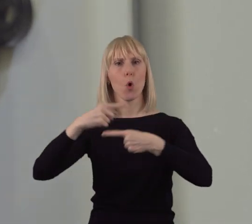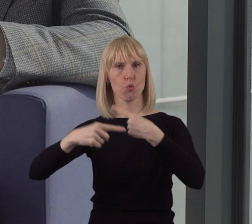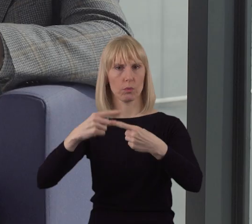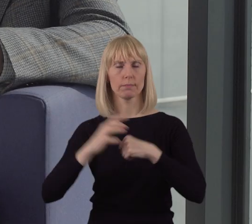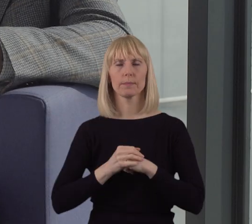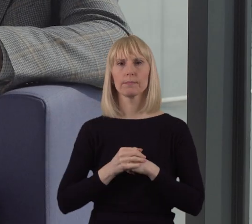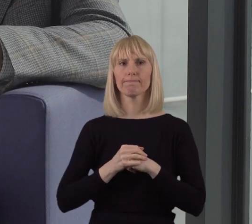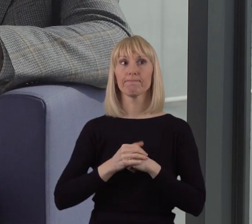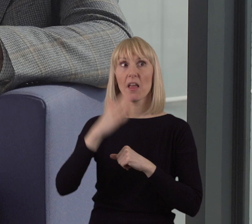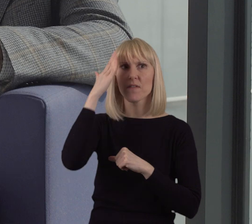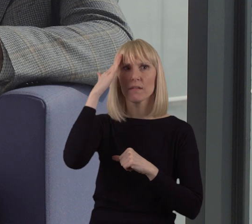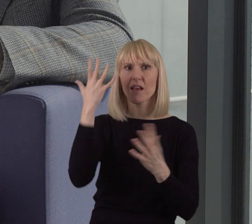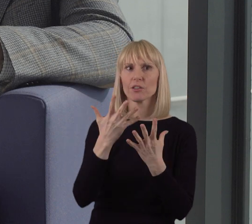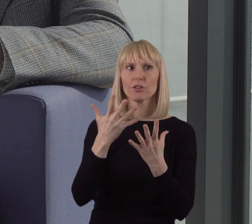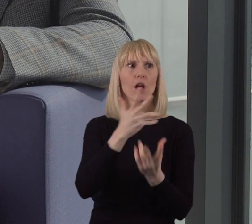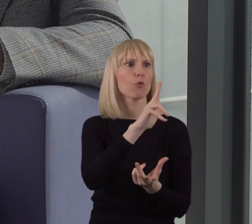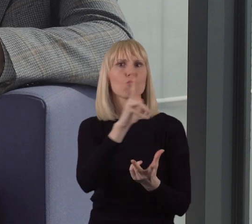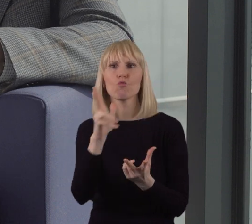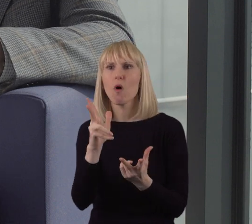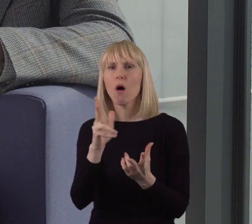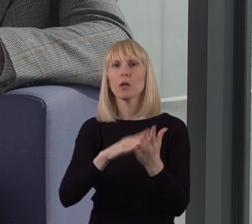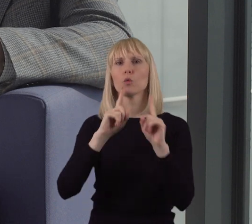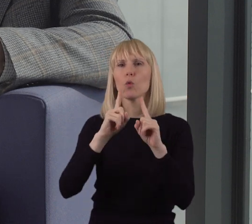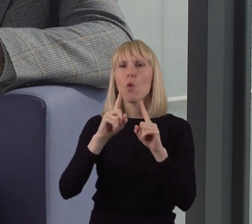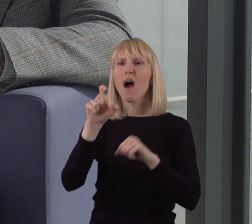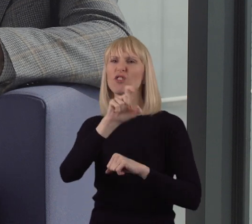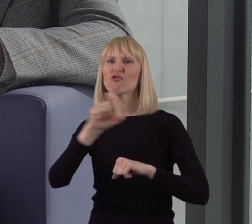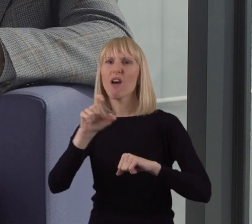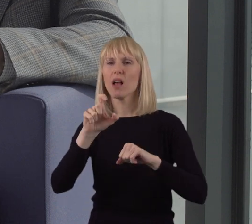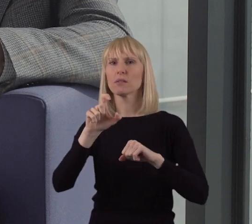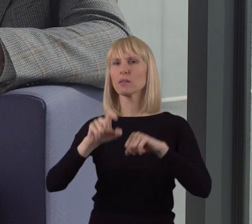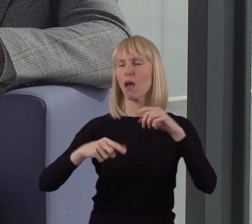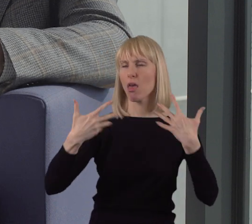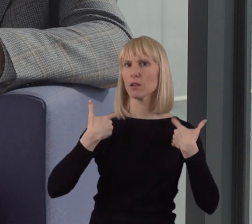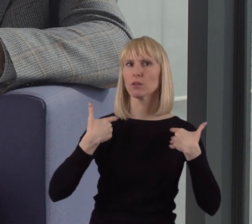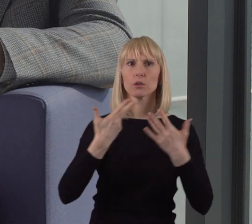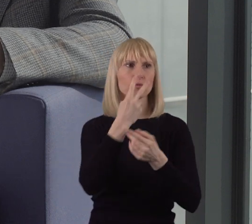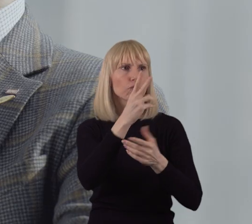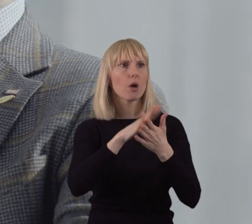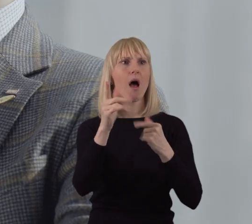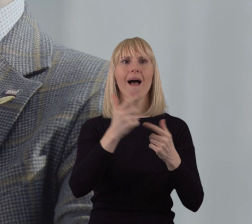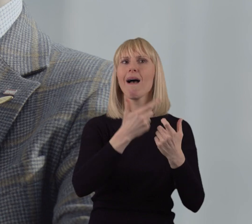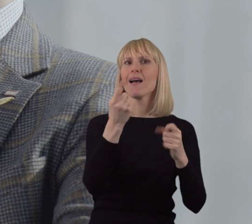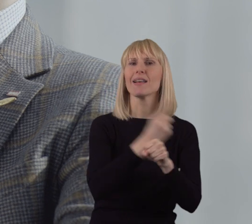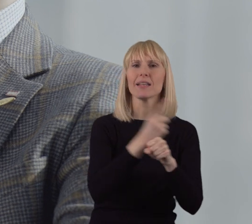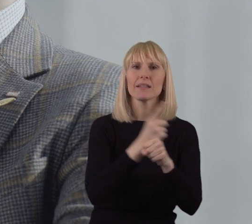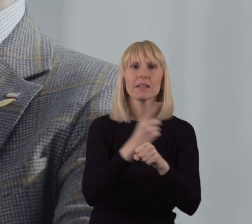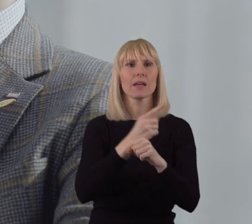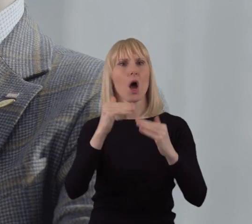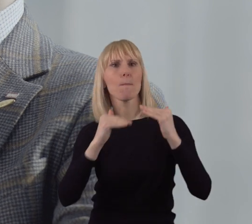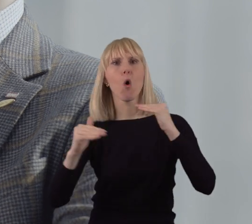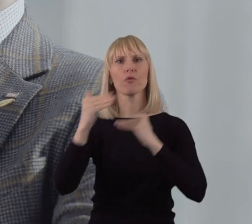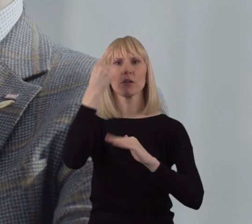Wiedza o tym, gdzie kto jest, pozwala nam w czasie rzeczywistym obserwować, na jakie ryzyka narażeni są pracownicy i podnieść standardy